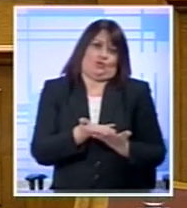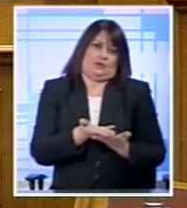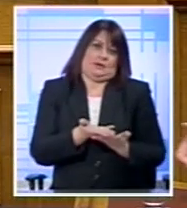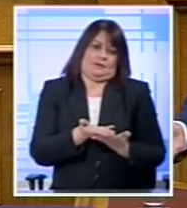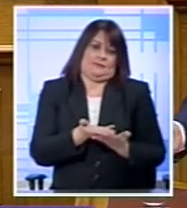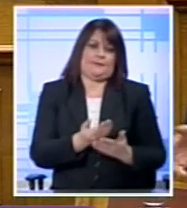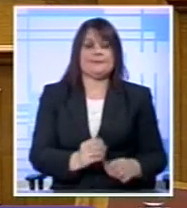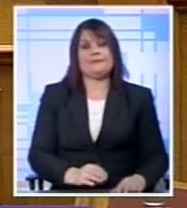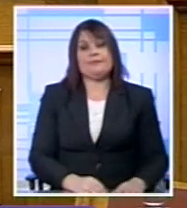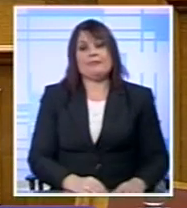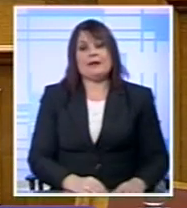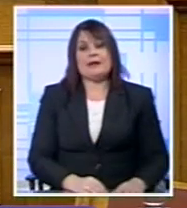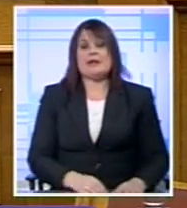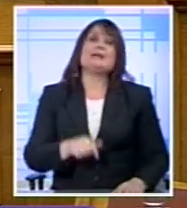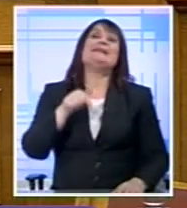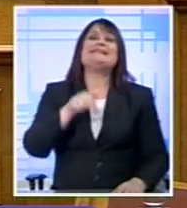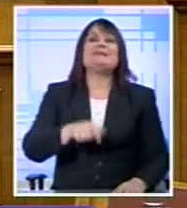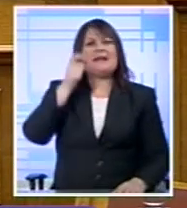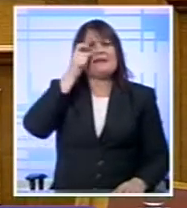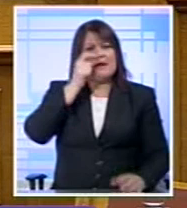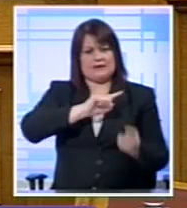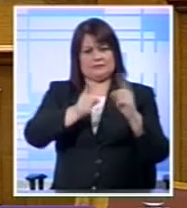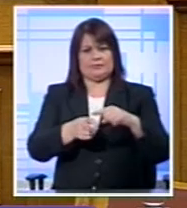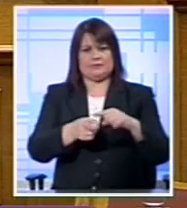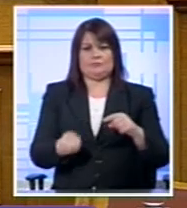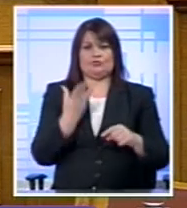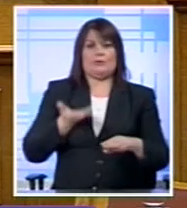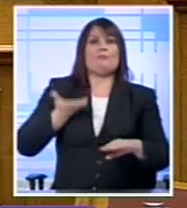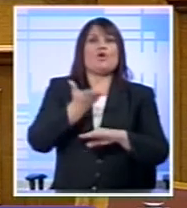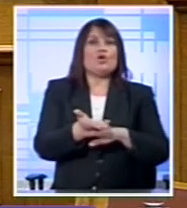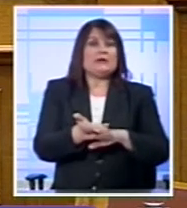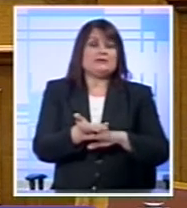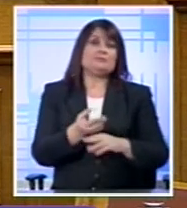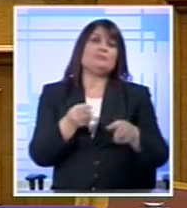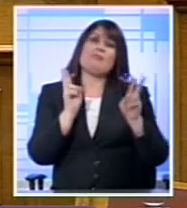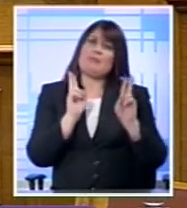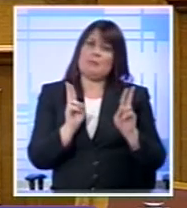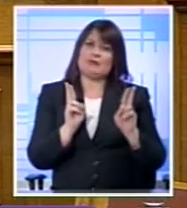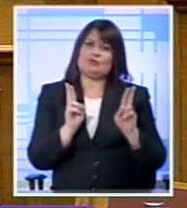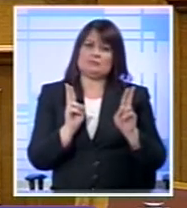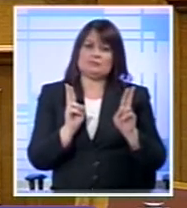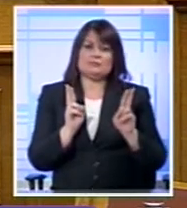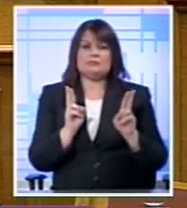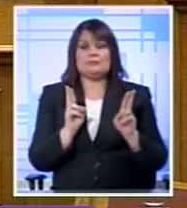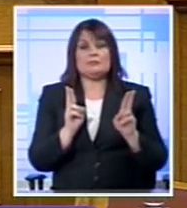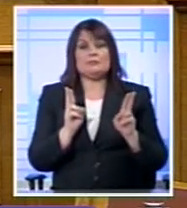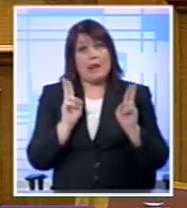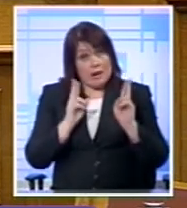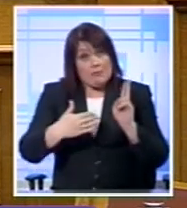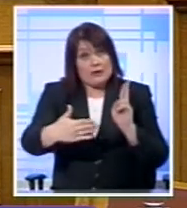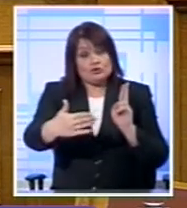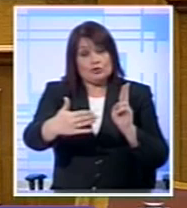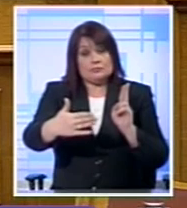Σήμερα με τη νέα θέση που διατύπωσε Ο κύριος Σαμαράς έγινε Ελπίζω και εξακολουθώ Να ελπίζω